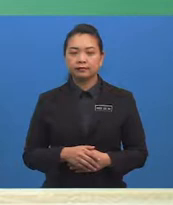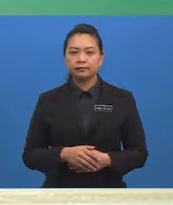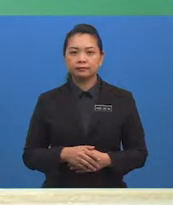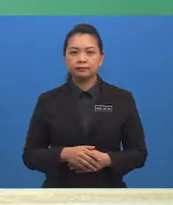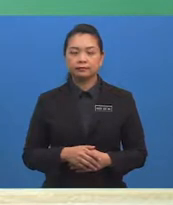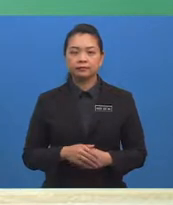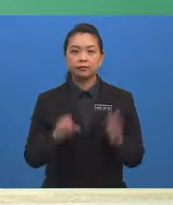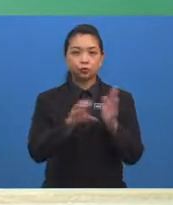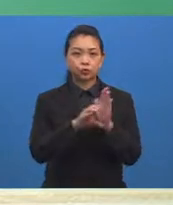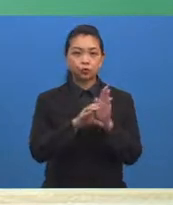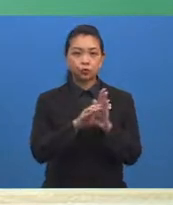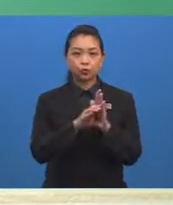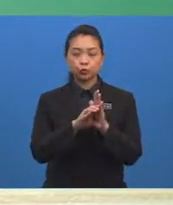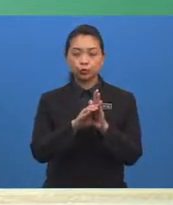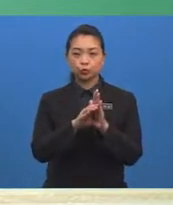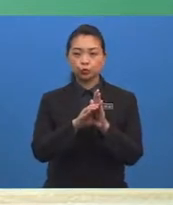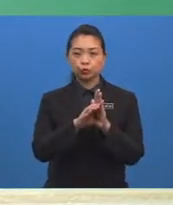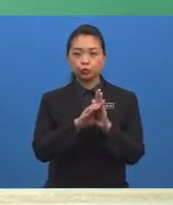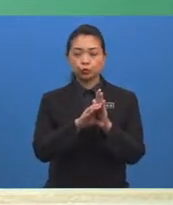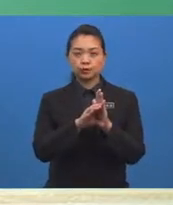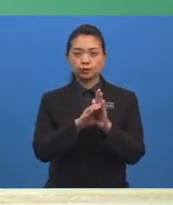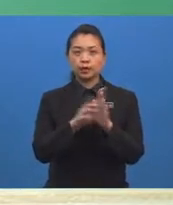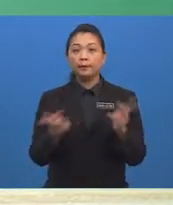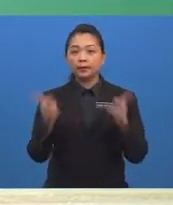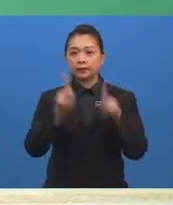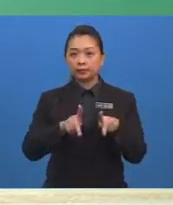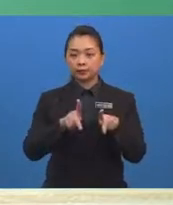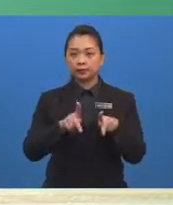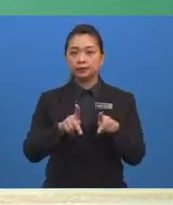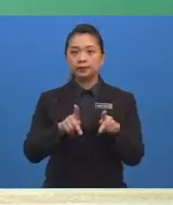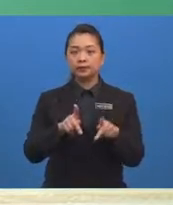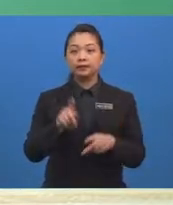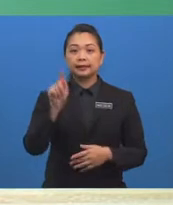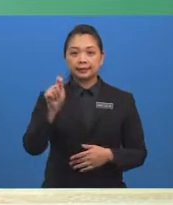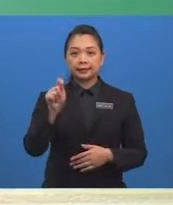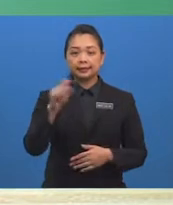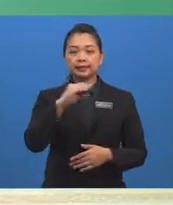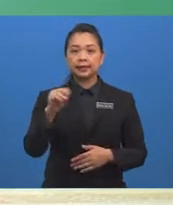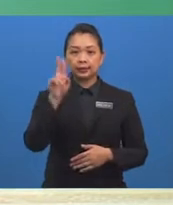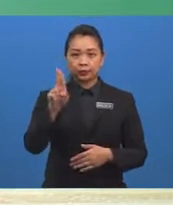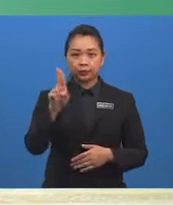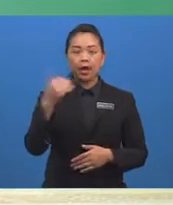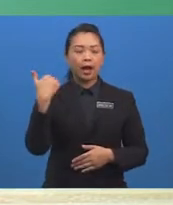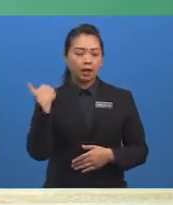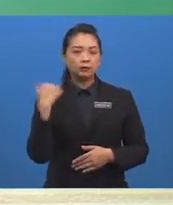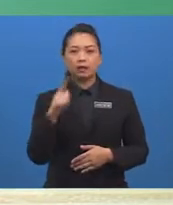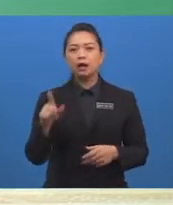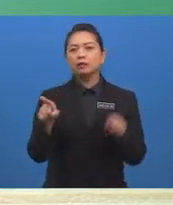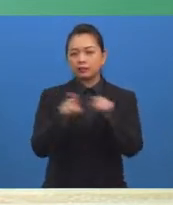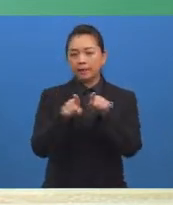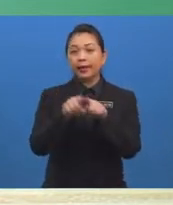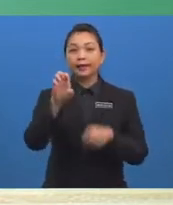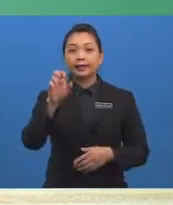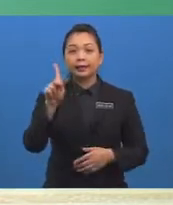Contoh yang pertama, peristiwa T dan peristiwa U adalah saling eksklusif